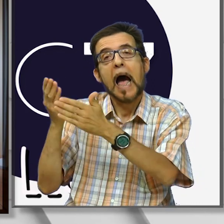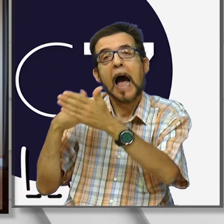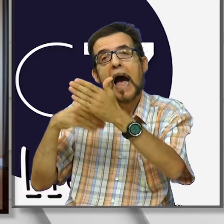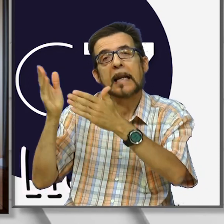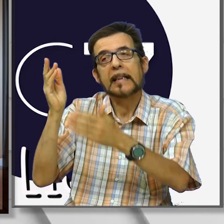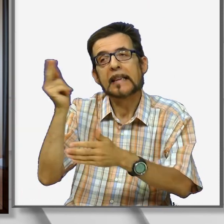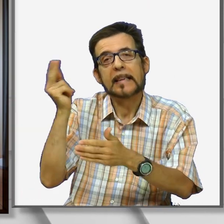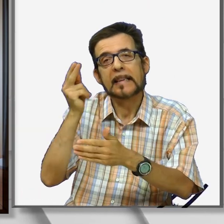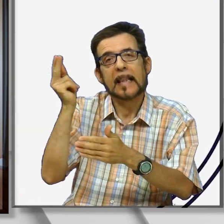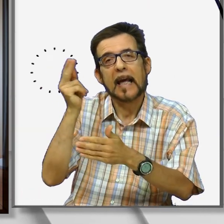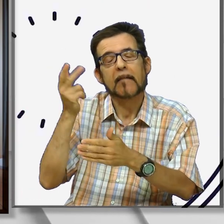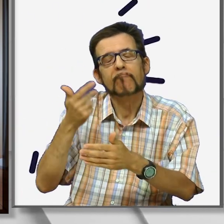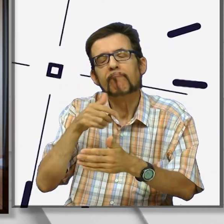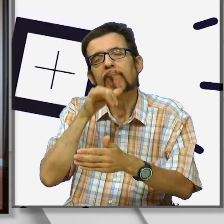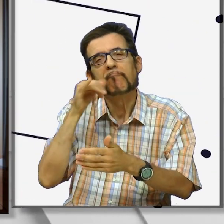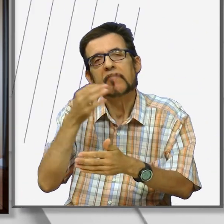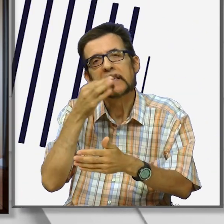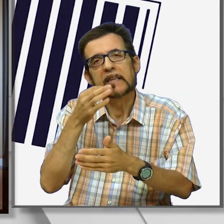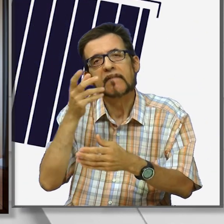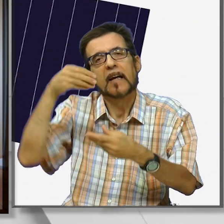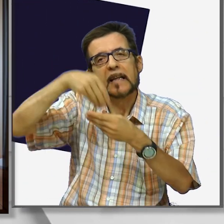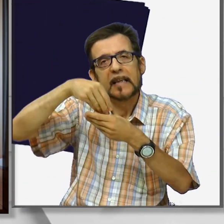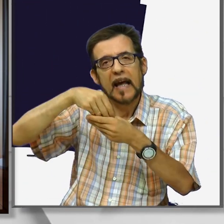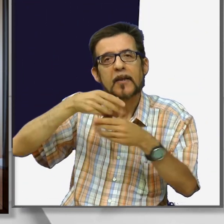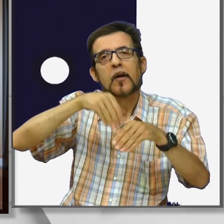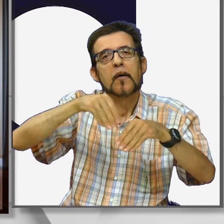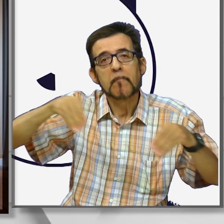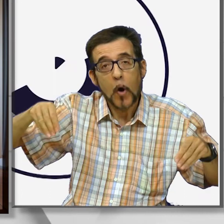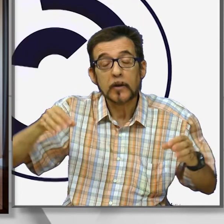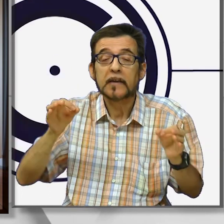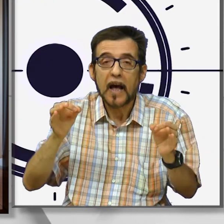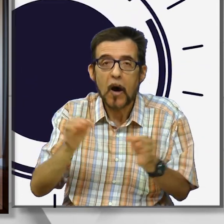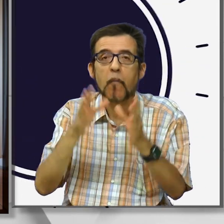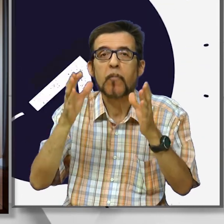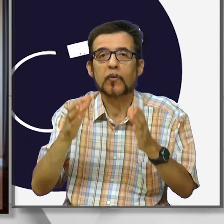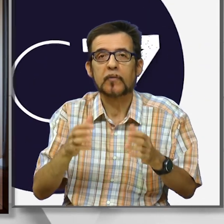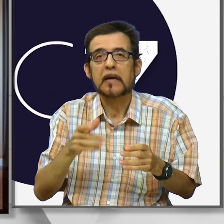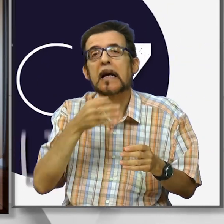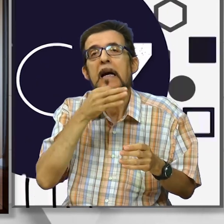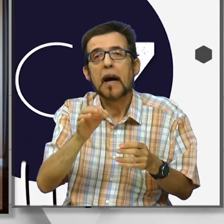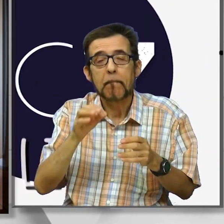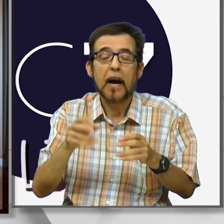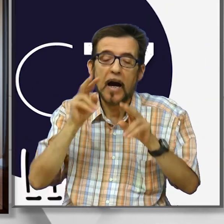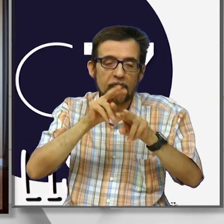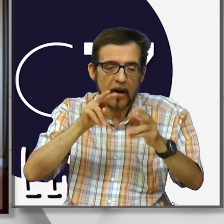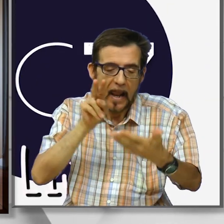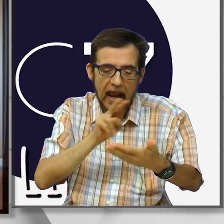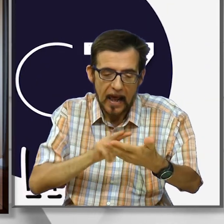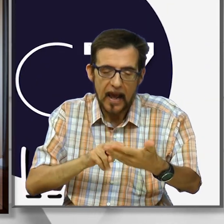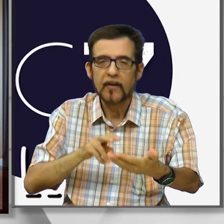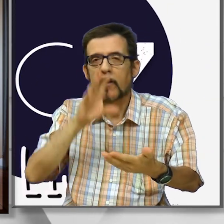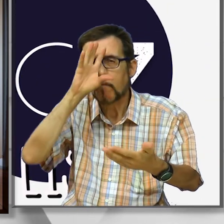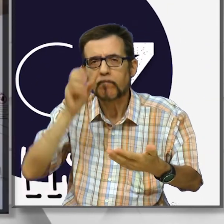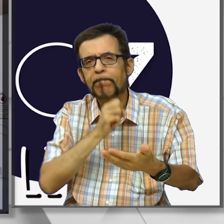solo se è impregnata all'interno della nostra quotidianità. È capace di leggerla, di comprenderla, di